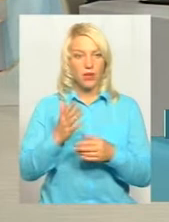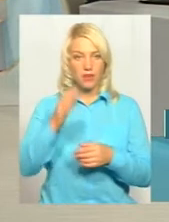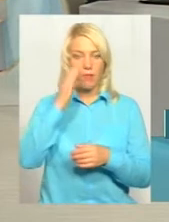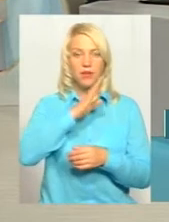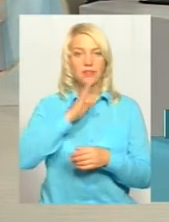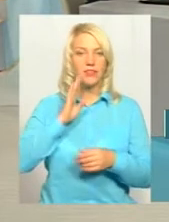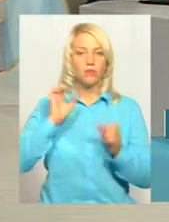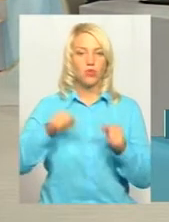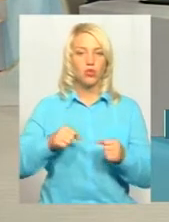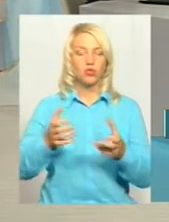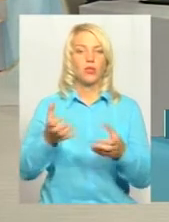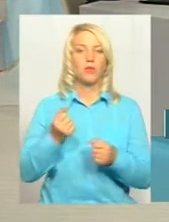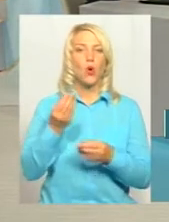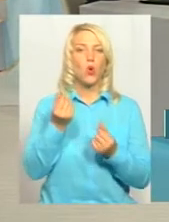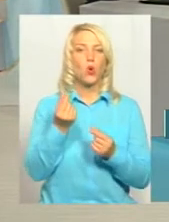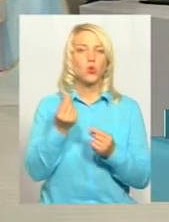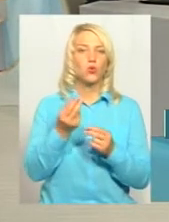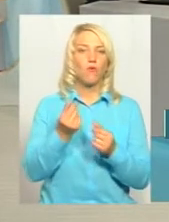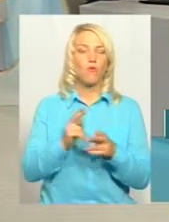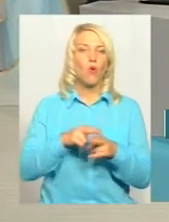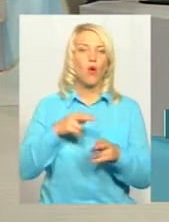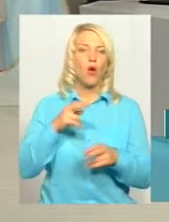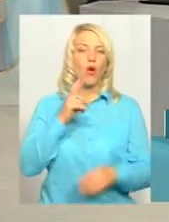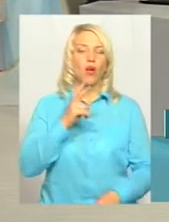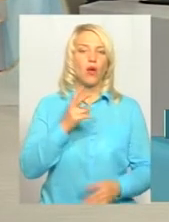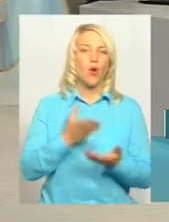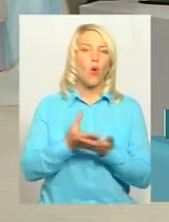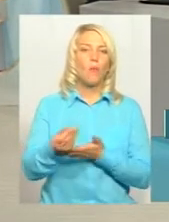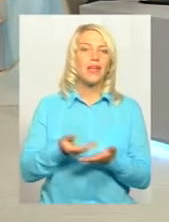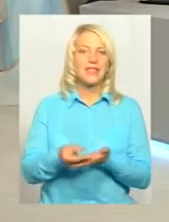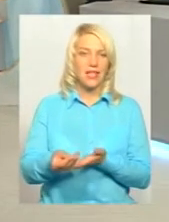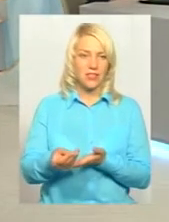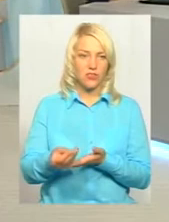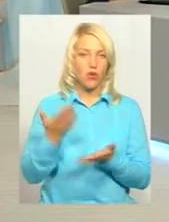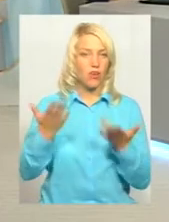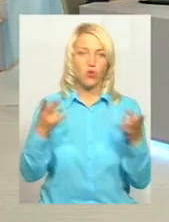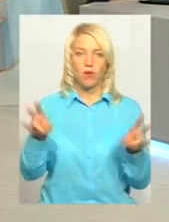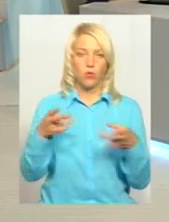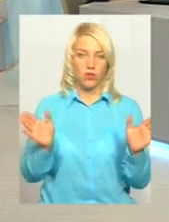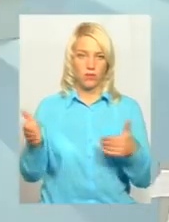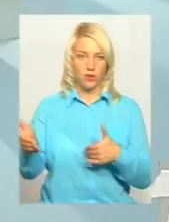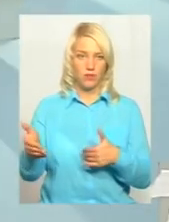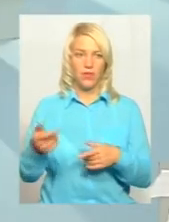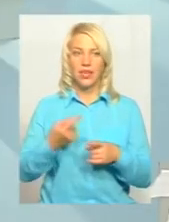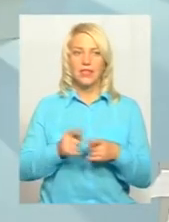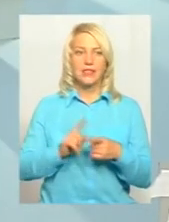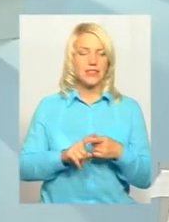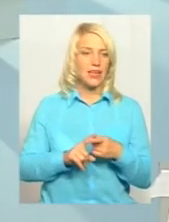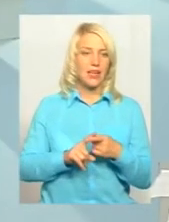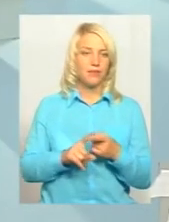можливість отримувати грошову компенсацію, якщо їм не потрібна така допомога. Чи такий варіант в Це ми можемо поки розмовляти